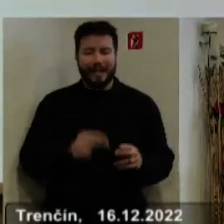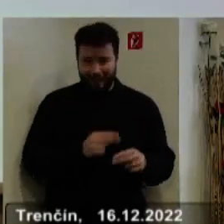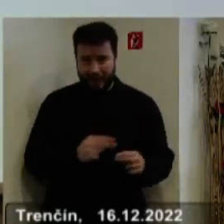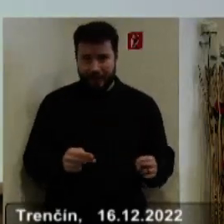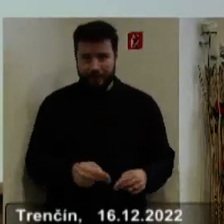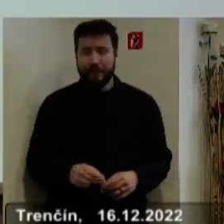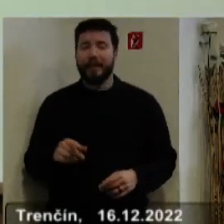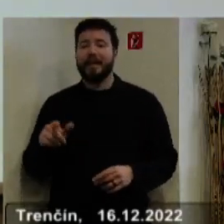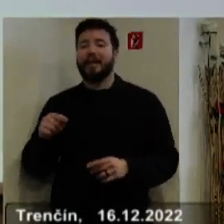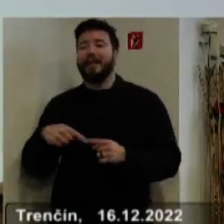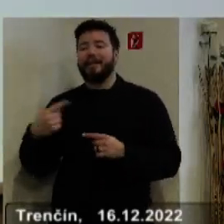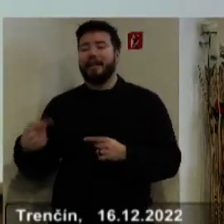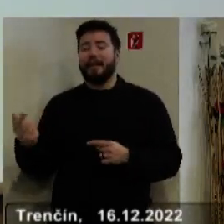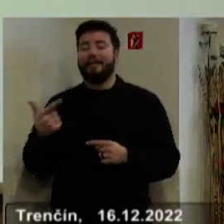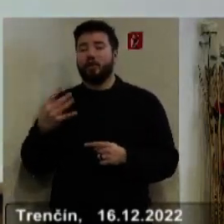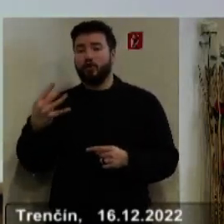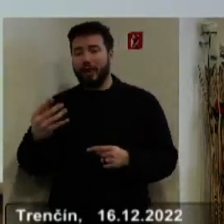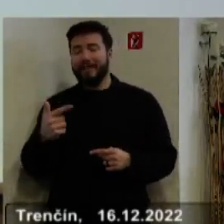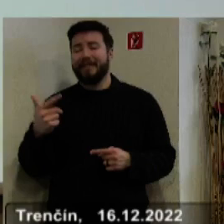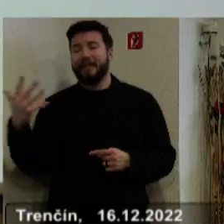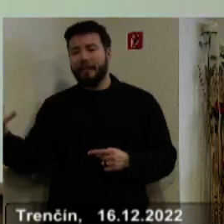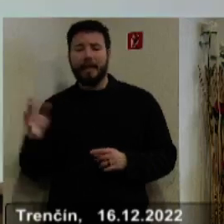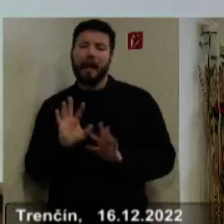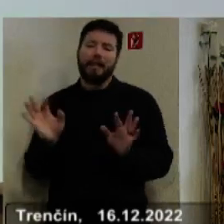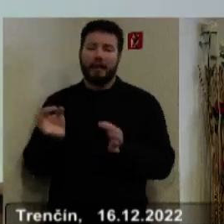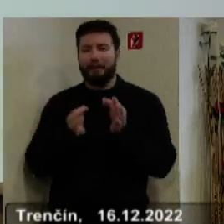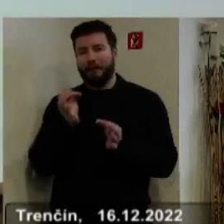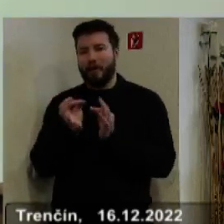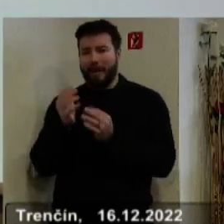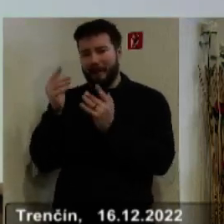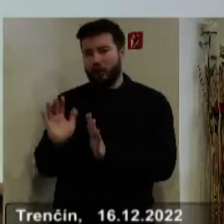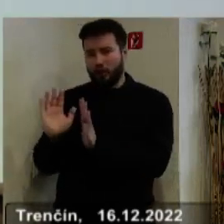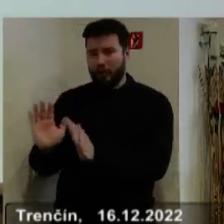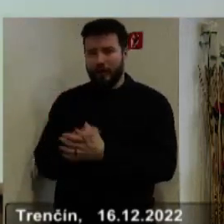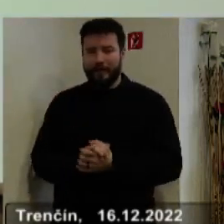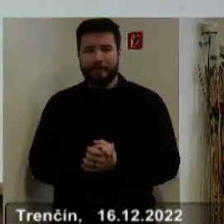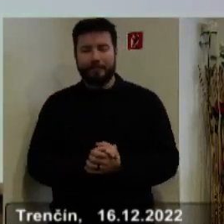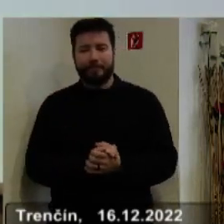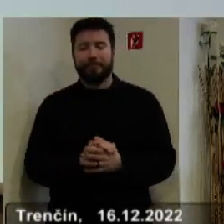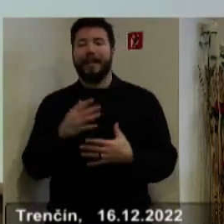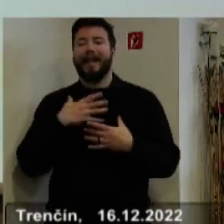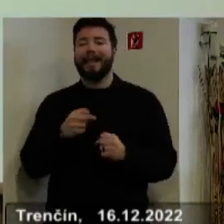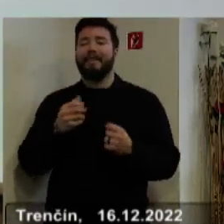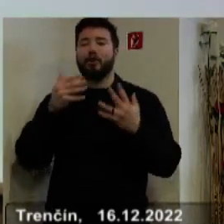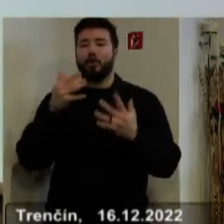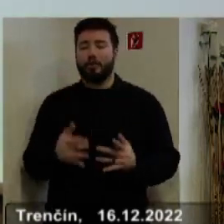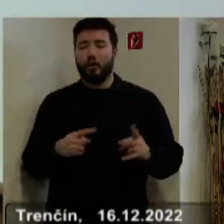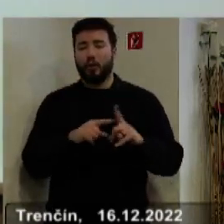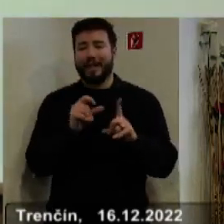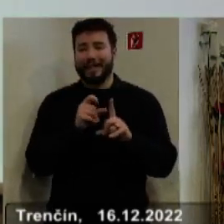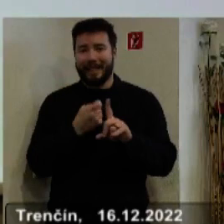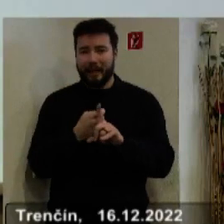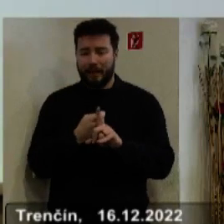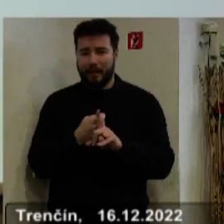charakter a na nasledujúce dva roky informatívny. Návrh rozpočtu Trenčianského samozprávneho kraja je